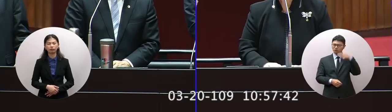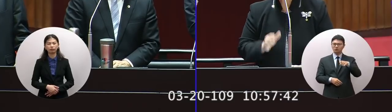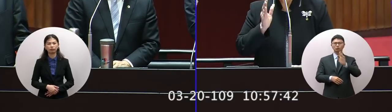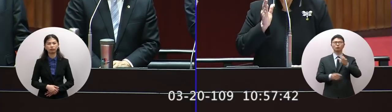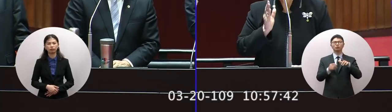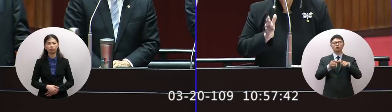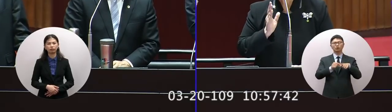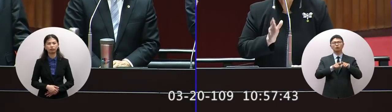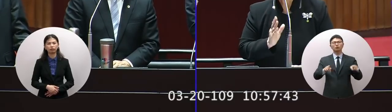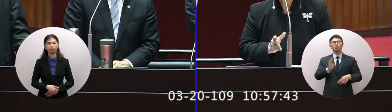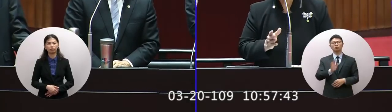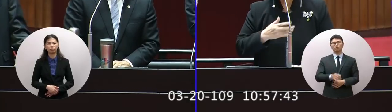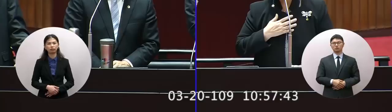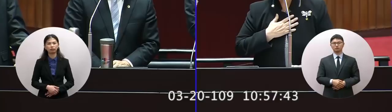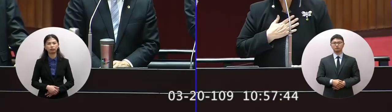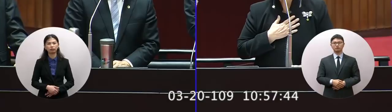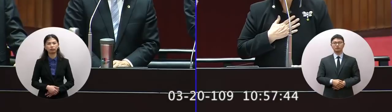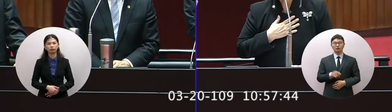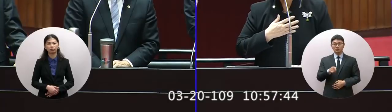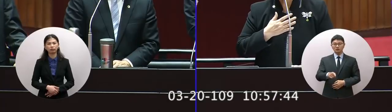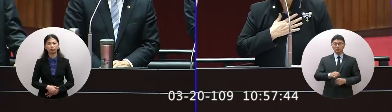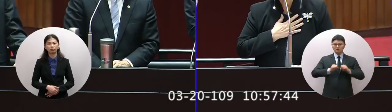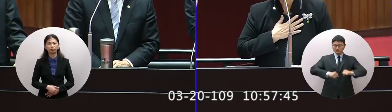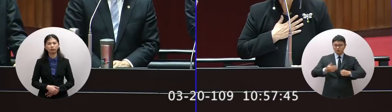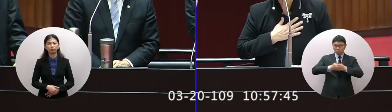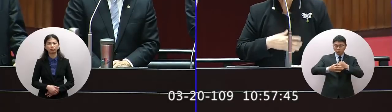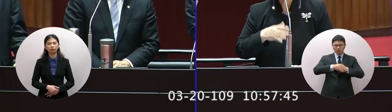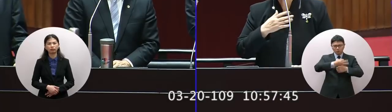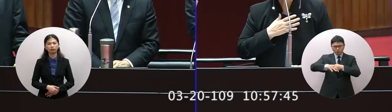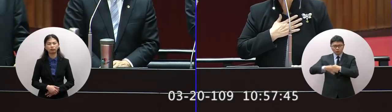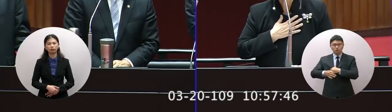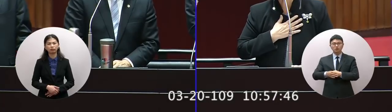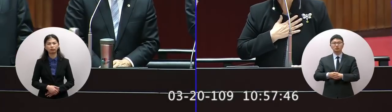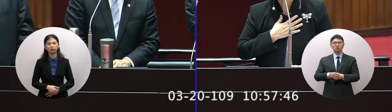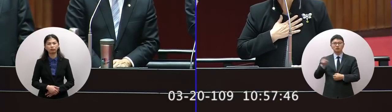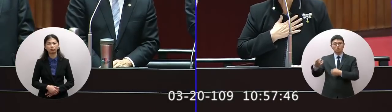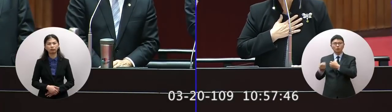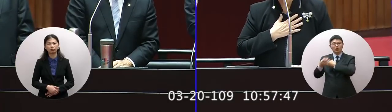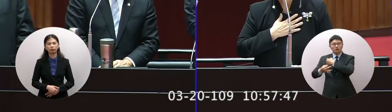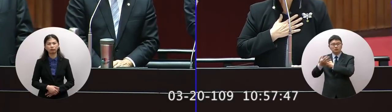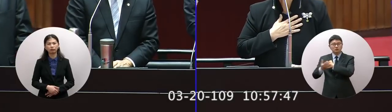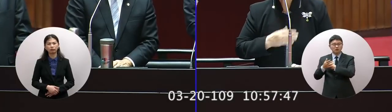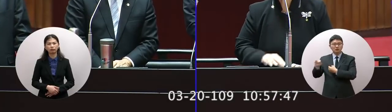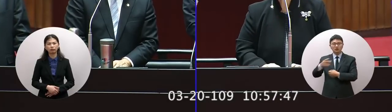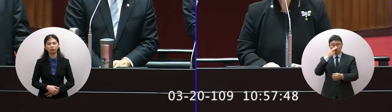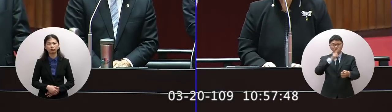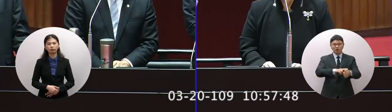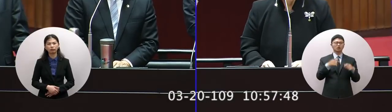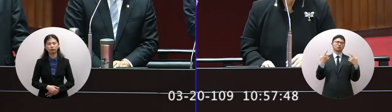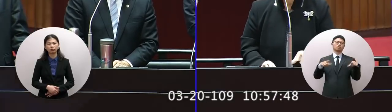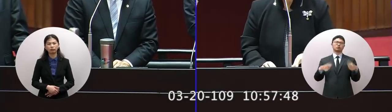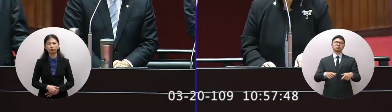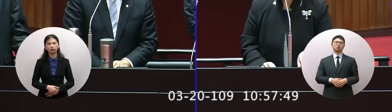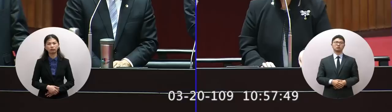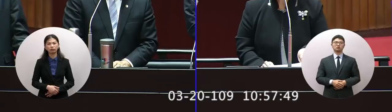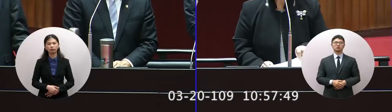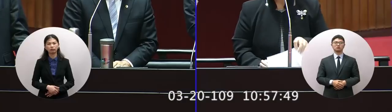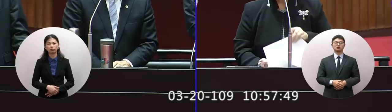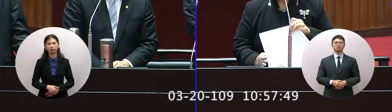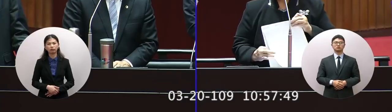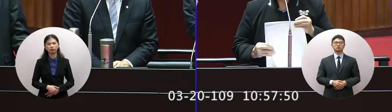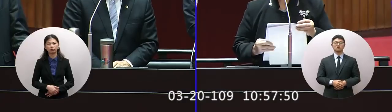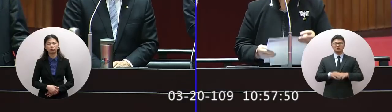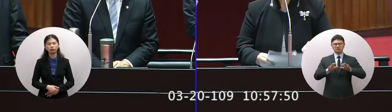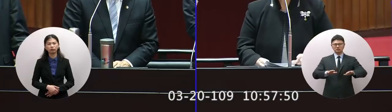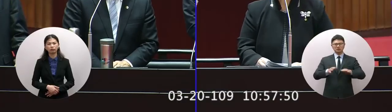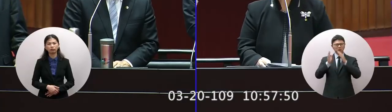保他說憲保黑洞不是臺商造成的不是僑胞造成的所以現在說現在大家都